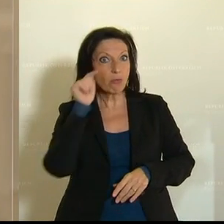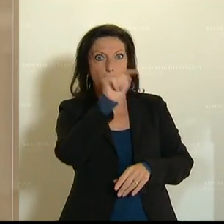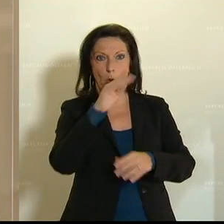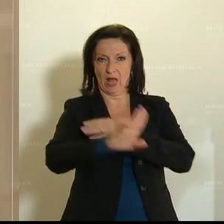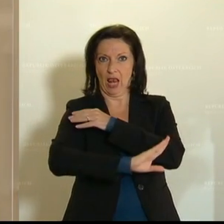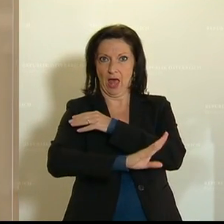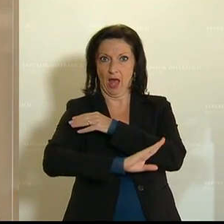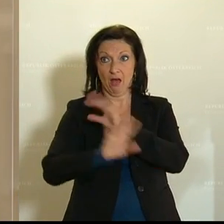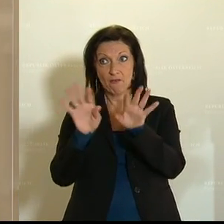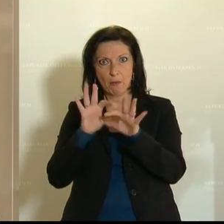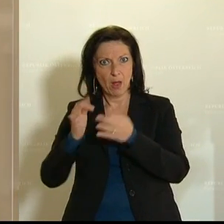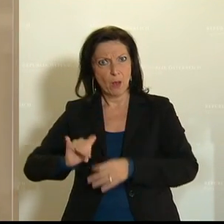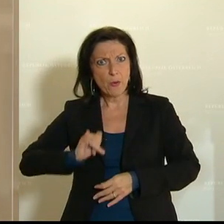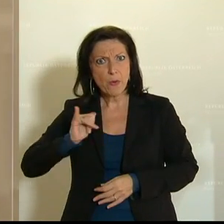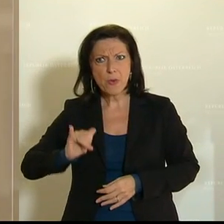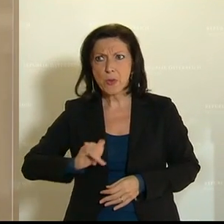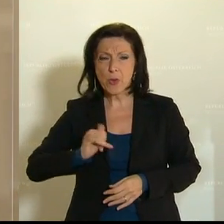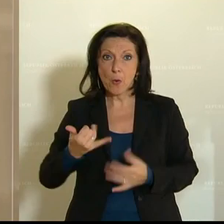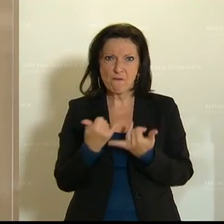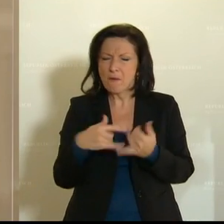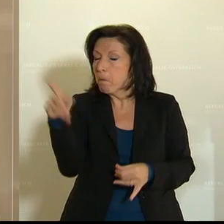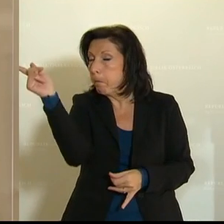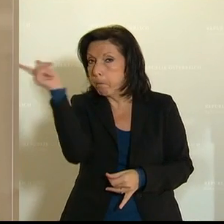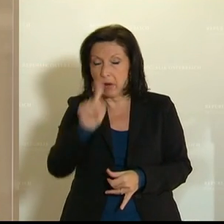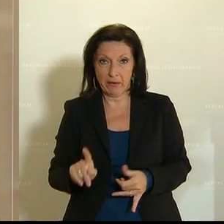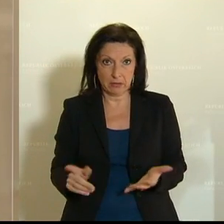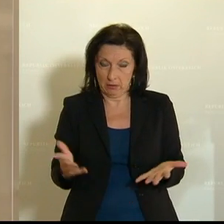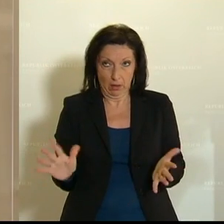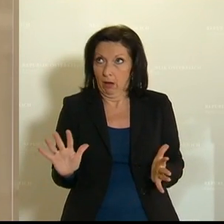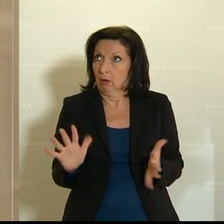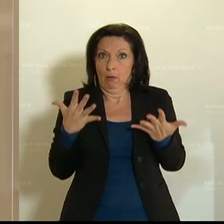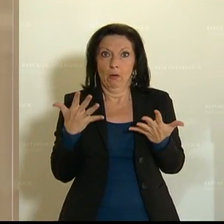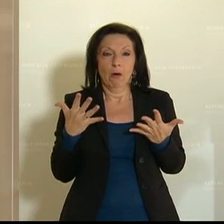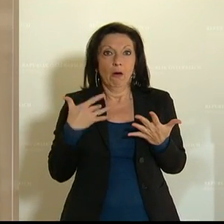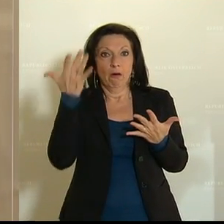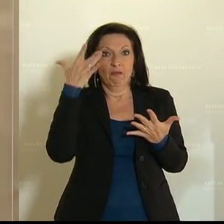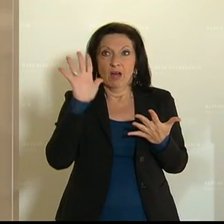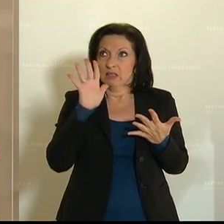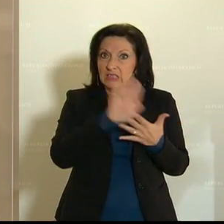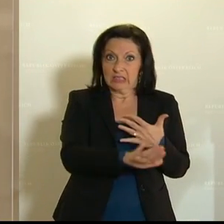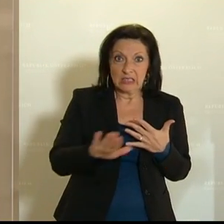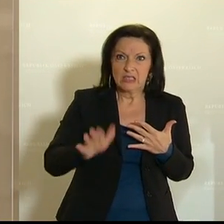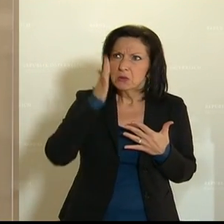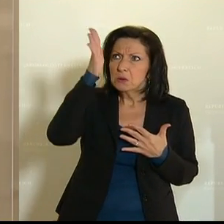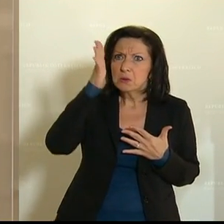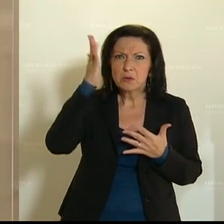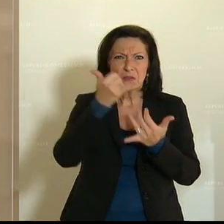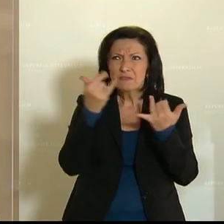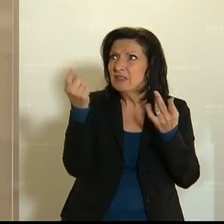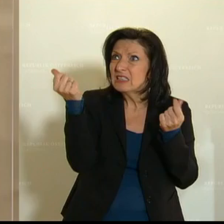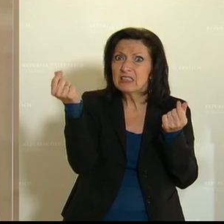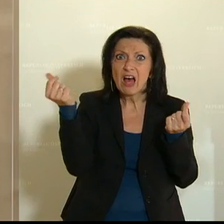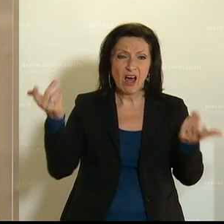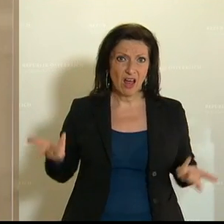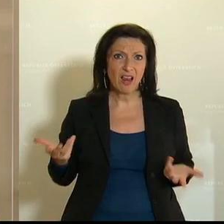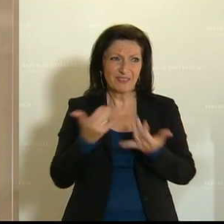junge Familien, die vom Blitz getroffen sind und nicht wissen, wie sie die Zukunft ihrer Kinder weiter finanzieren können